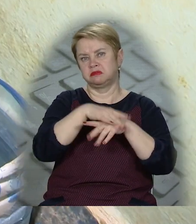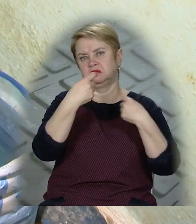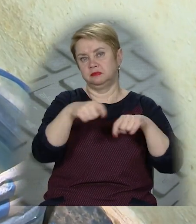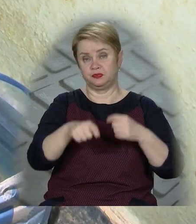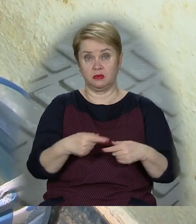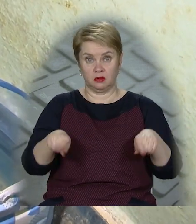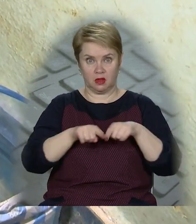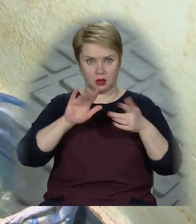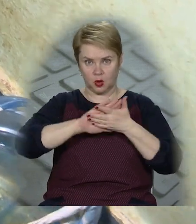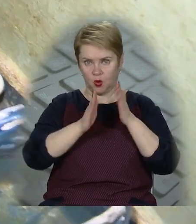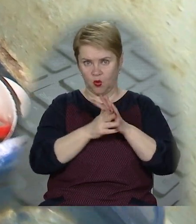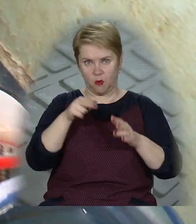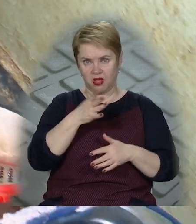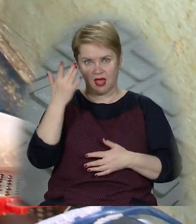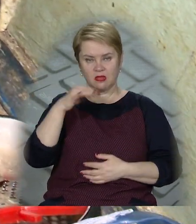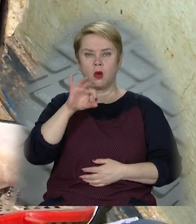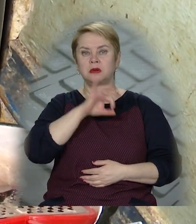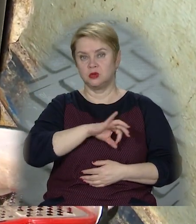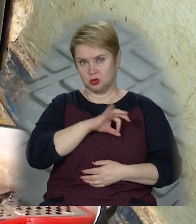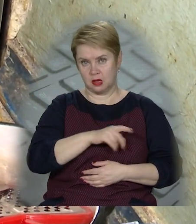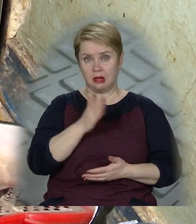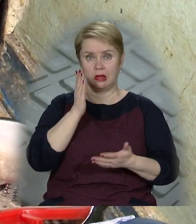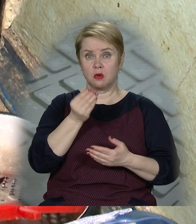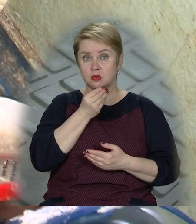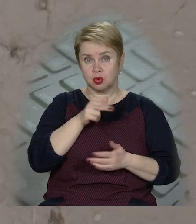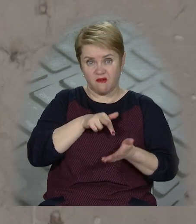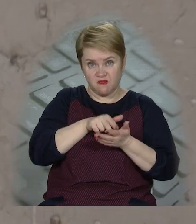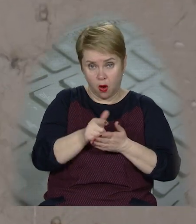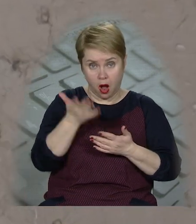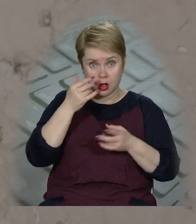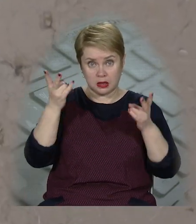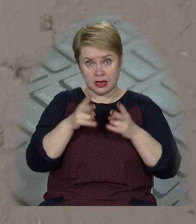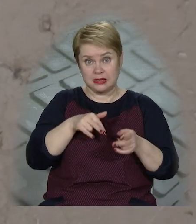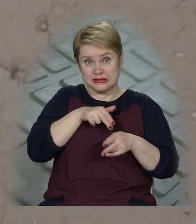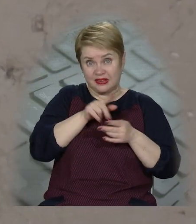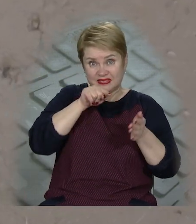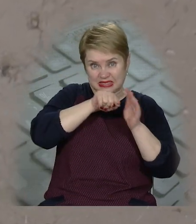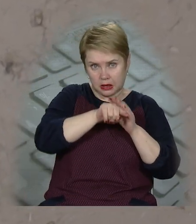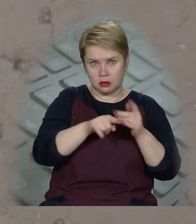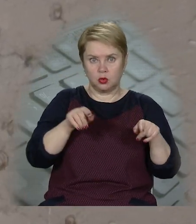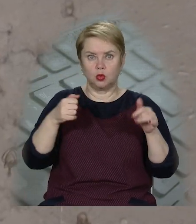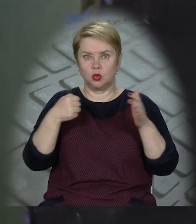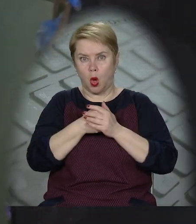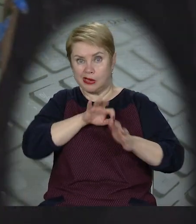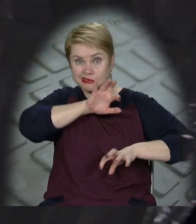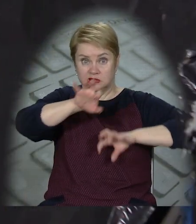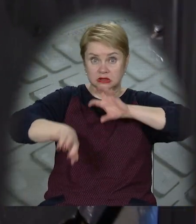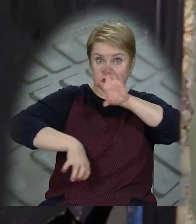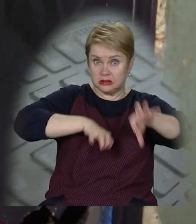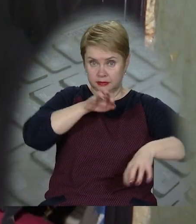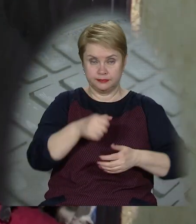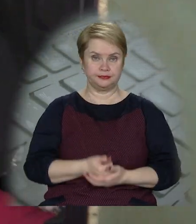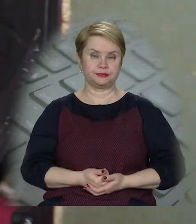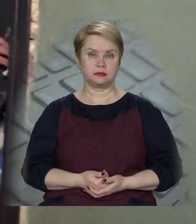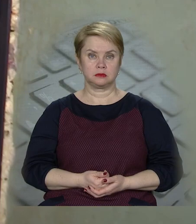До таких умов пані давно пристосувалась. Їсть біля входу, а коли потрібно зайти всередину, вдається до альпіністських